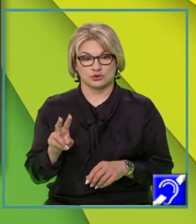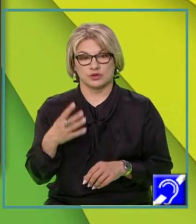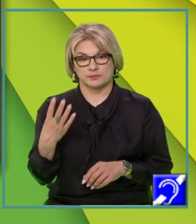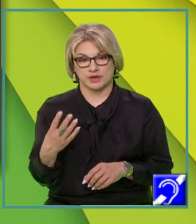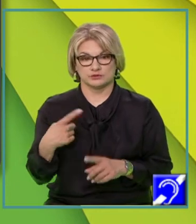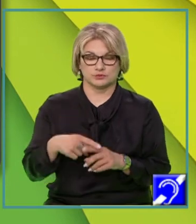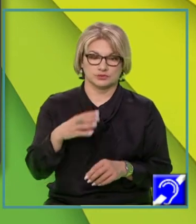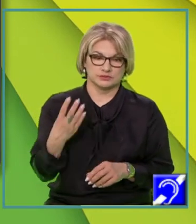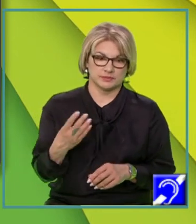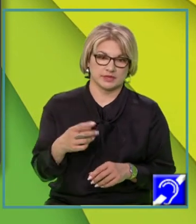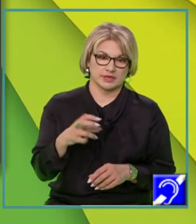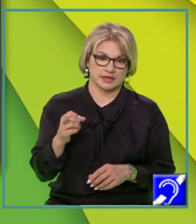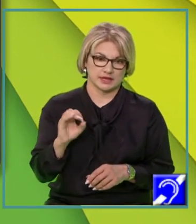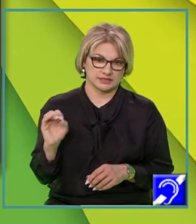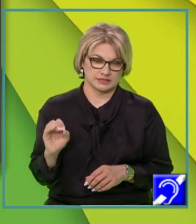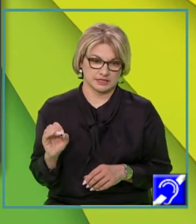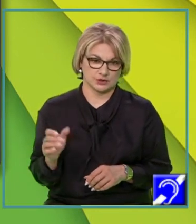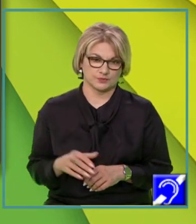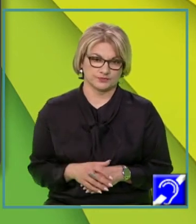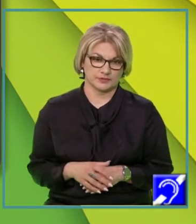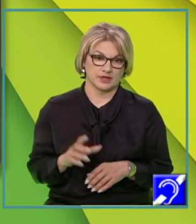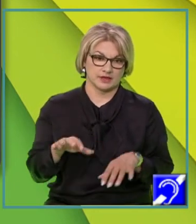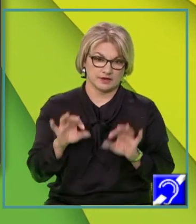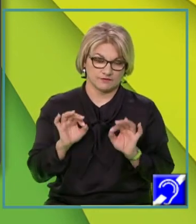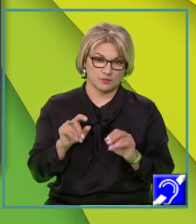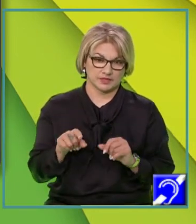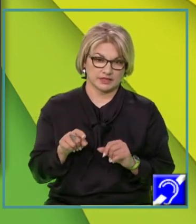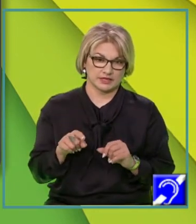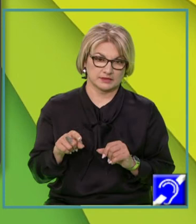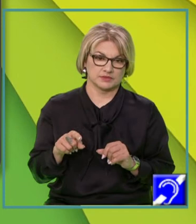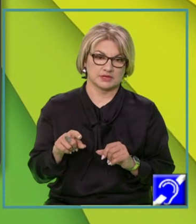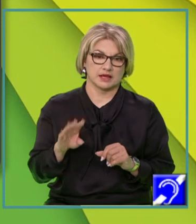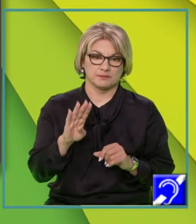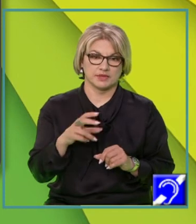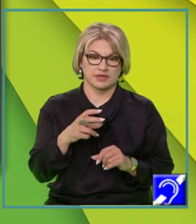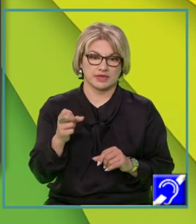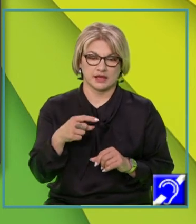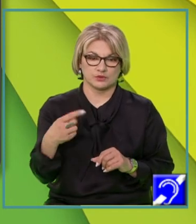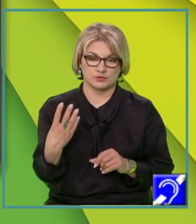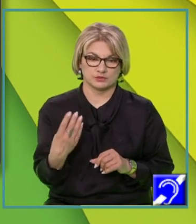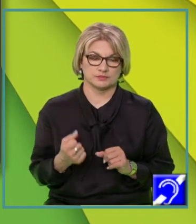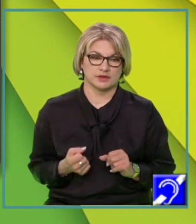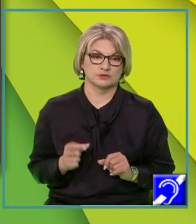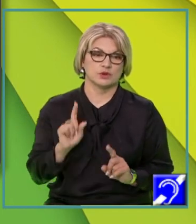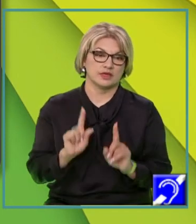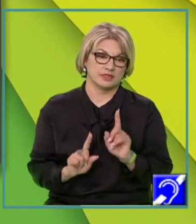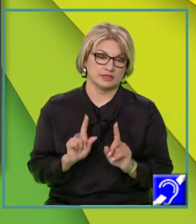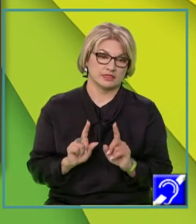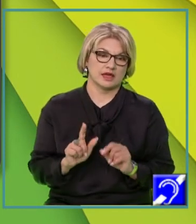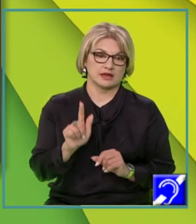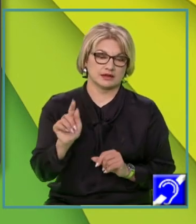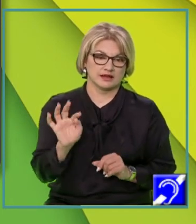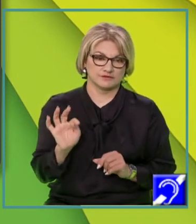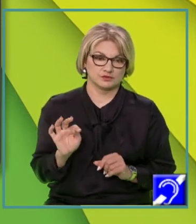plus B egal cu 0. Și vom determina B egal cu minus 4. Dacă graficul funcției